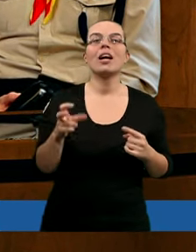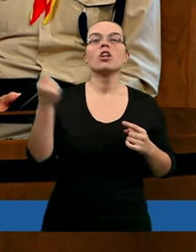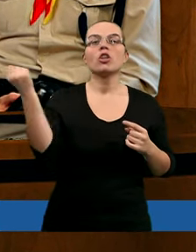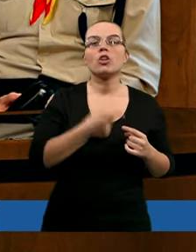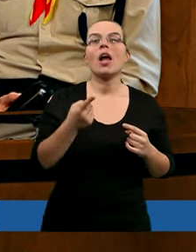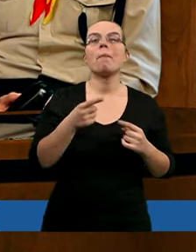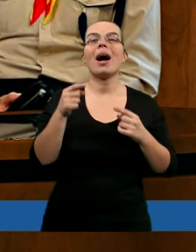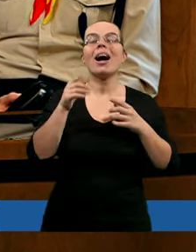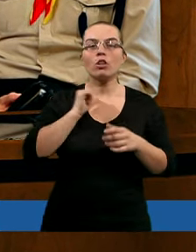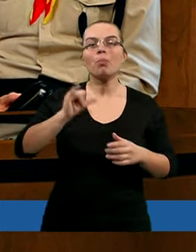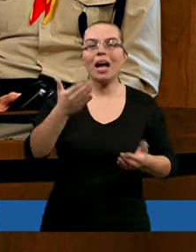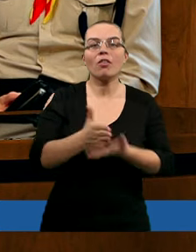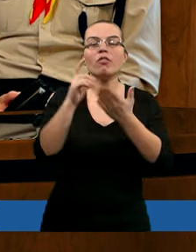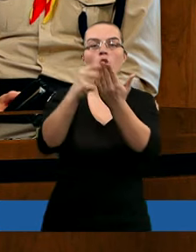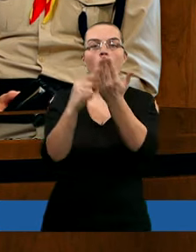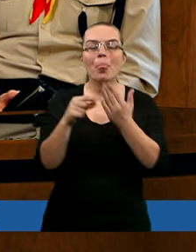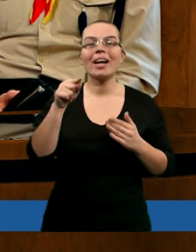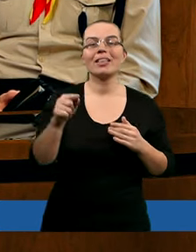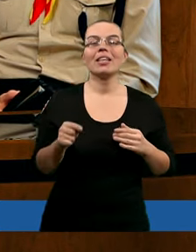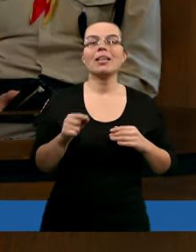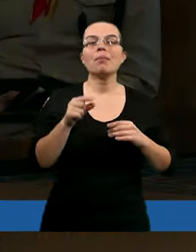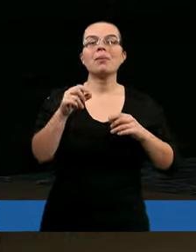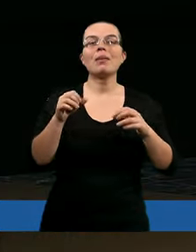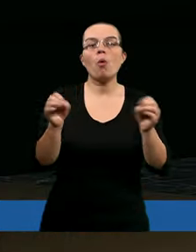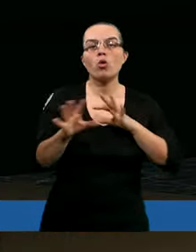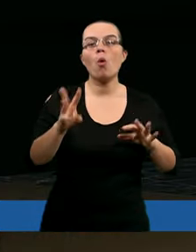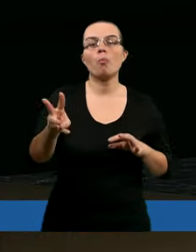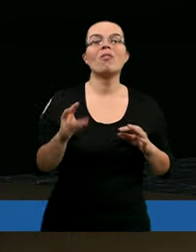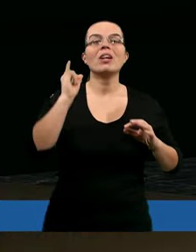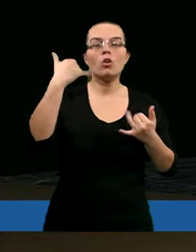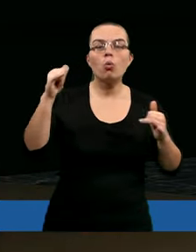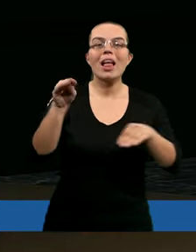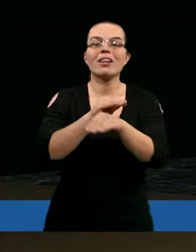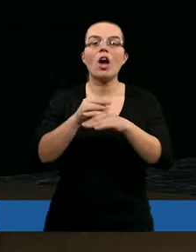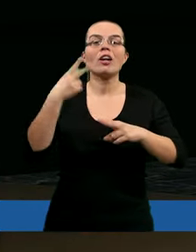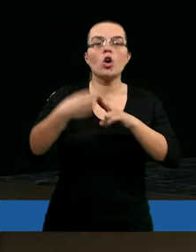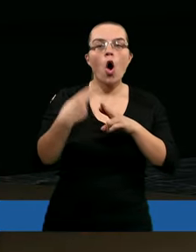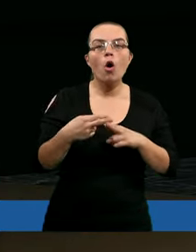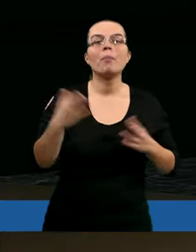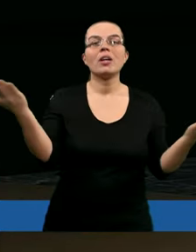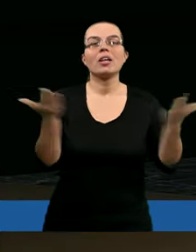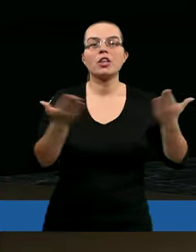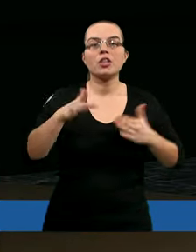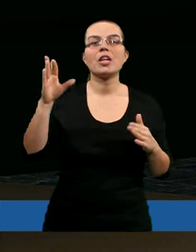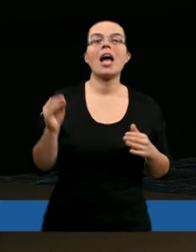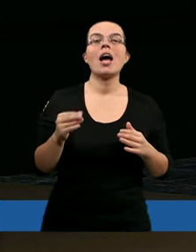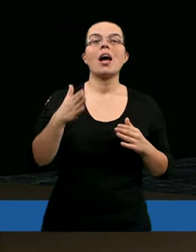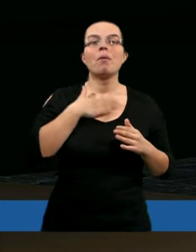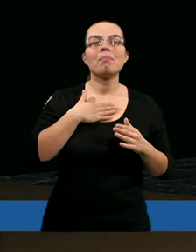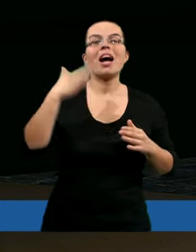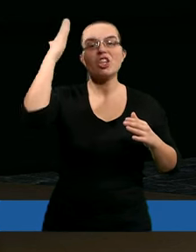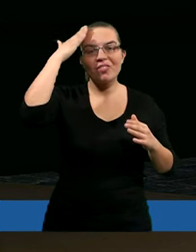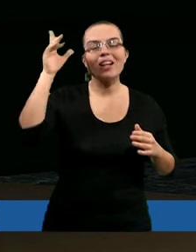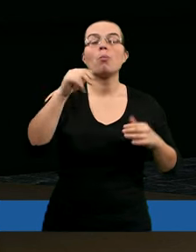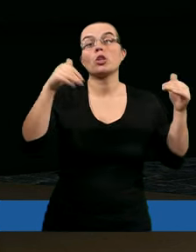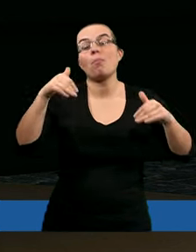myślałem akurat w kontekście sytuacji podobnej do joba, kiedy ktoś na przykład jest nieuleczalnie chory, gdzie już jakby ma świadomość, że